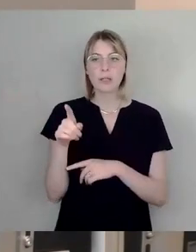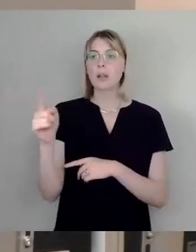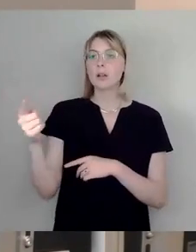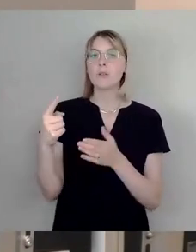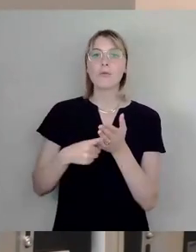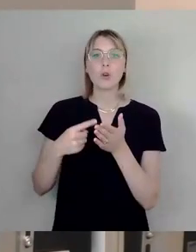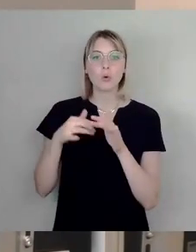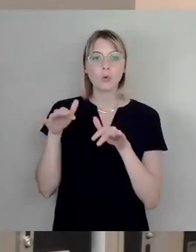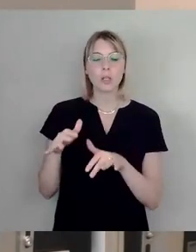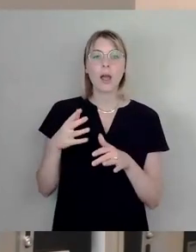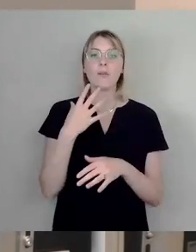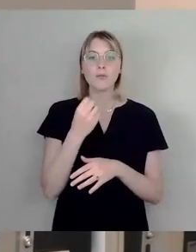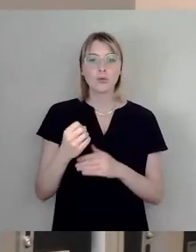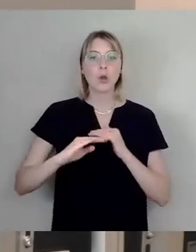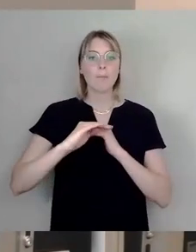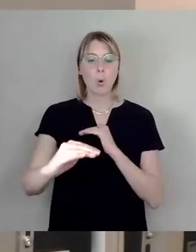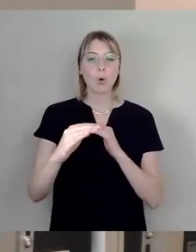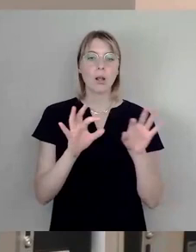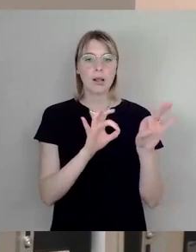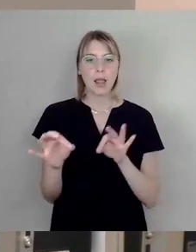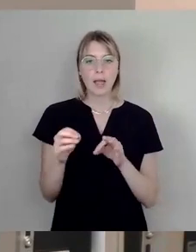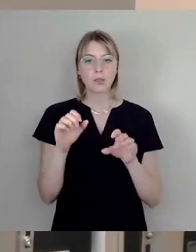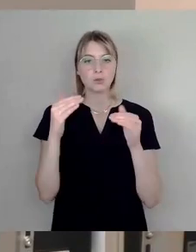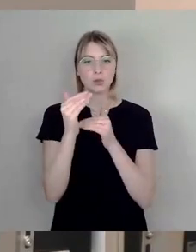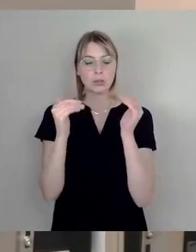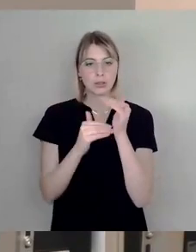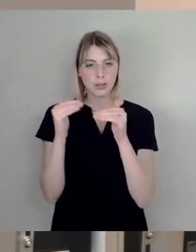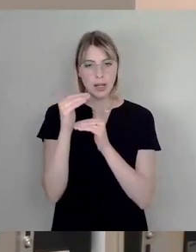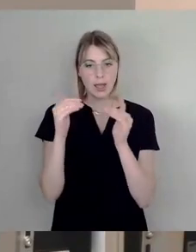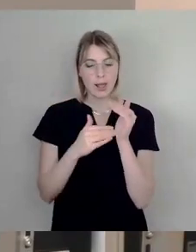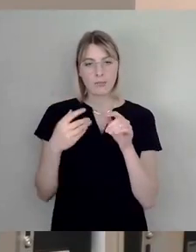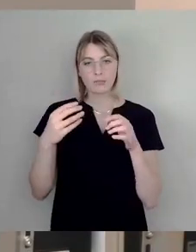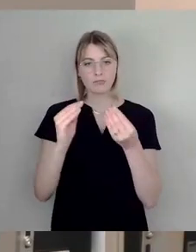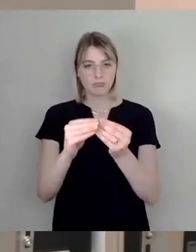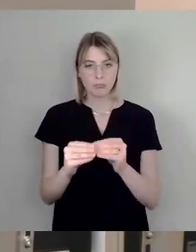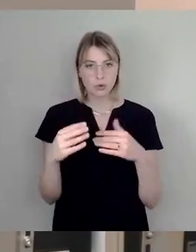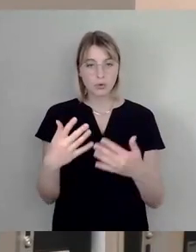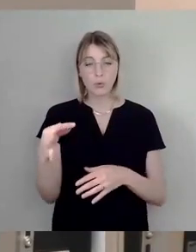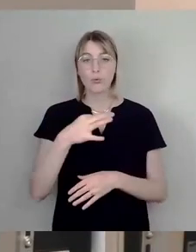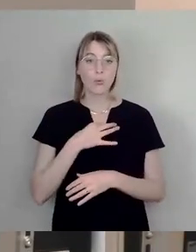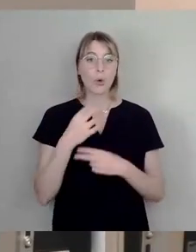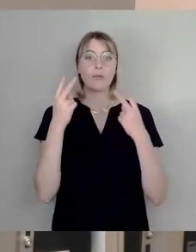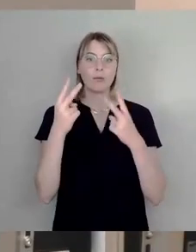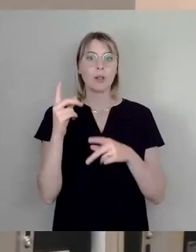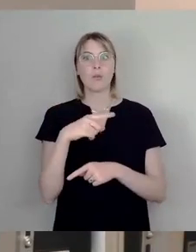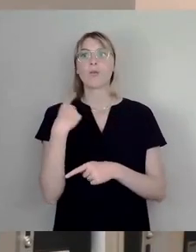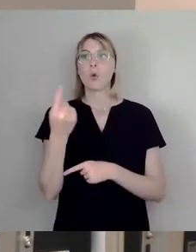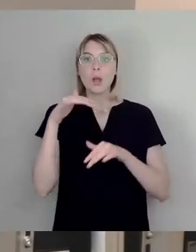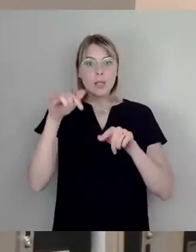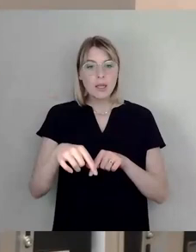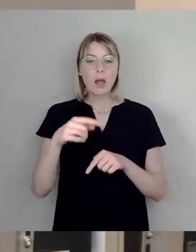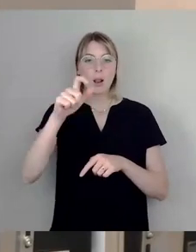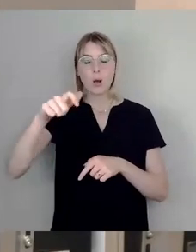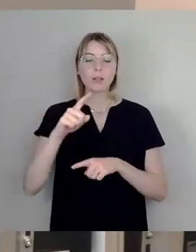Bodenleitsystem in diesem Bereich zu installieren. Und das ist tatsächlich essentiell. Für uns hier im Raum sicherlich nicht. Aber für Menschen mit